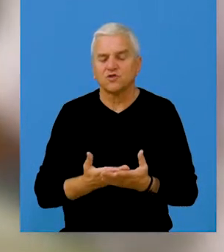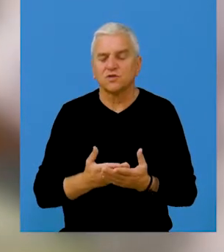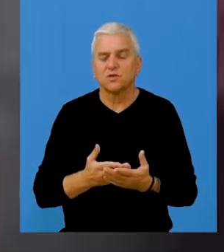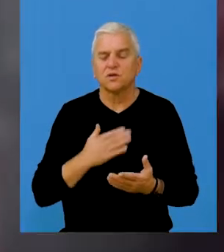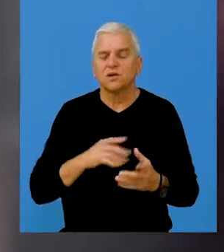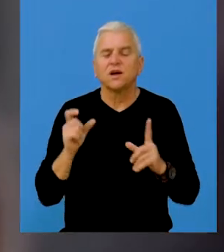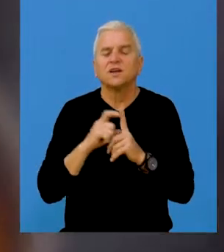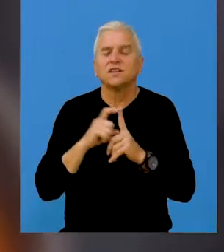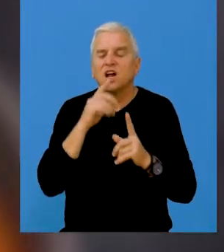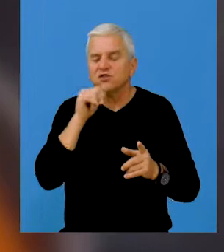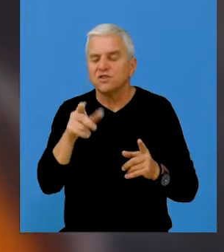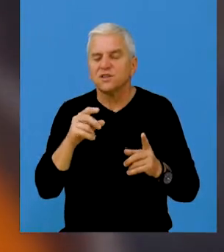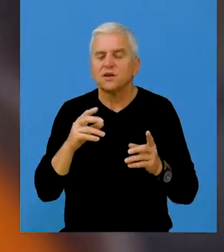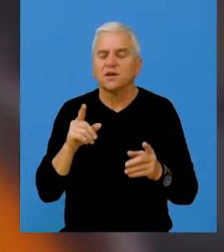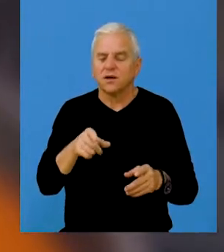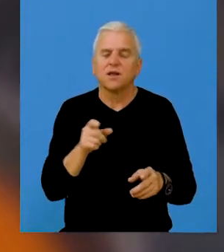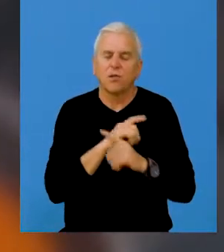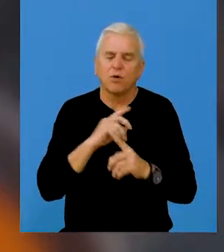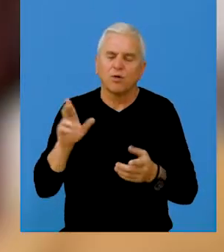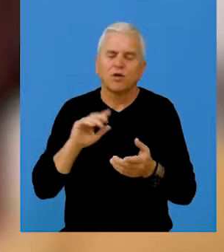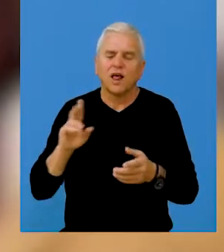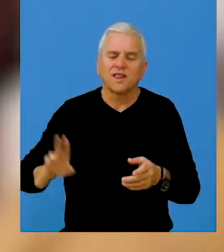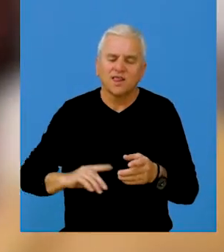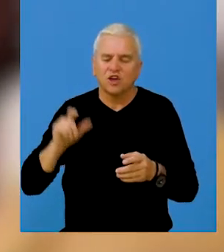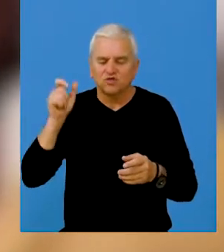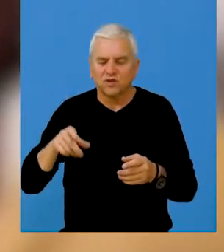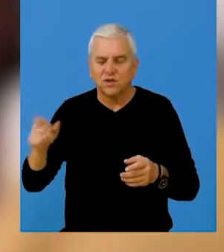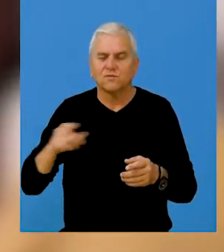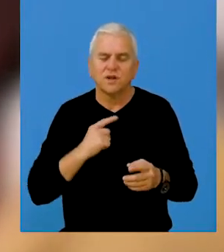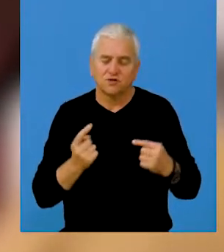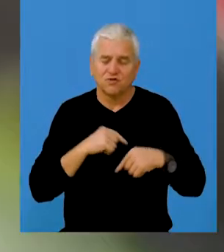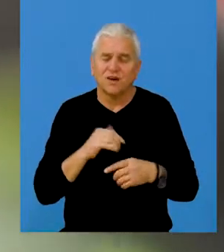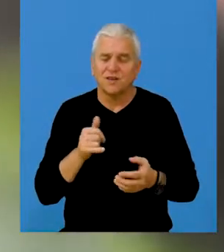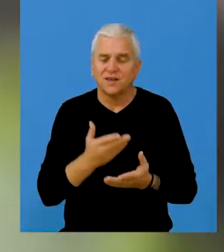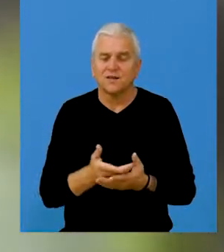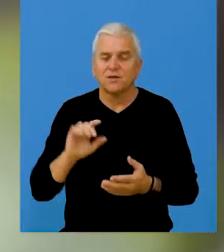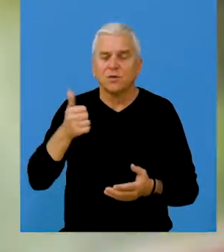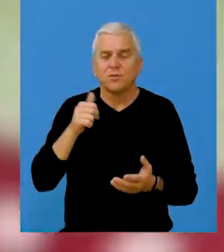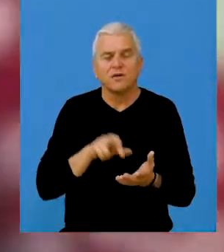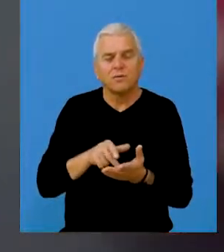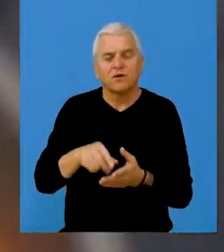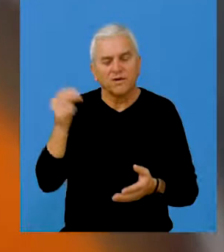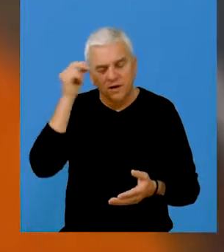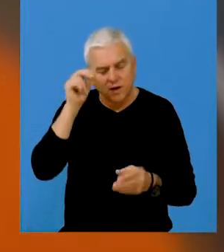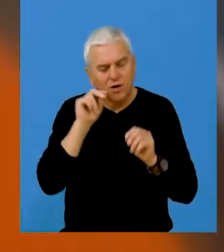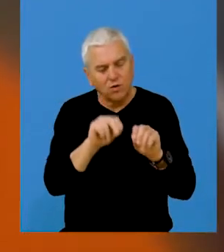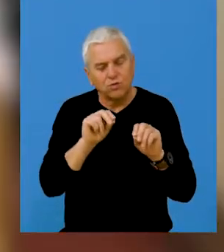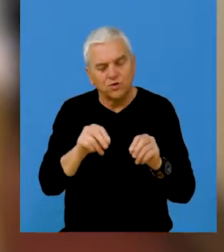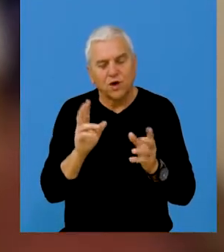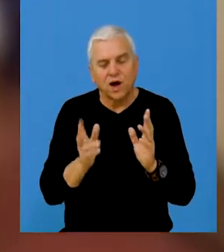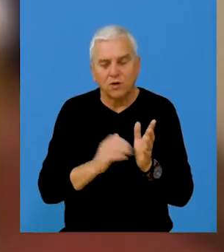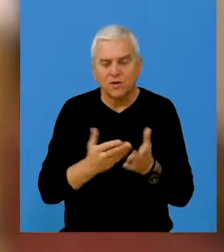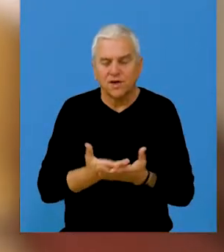Moram da napomenem Dragicu i rade pokojni, nažalost. On me u prvim